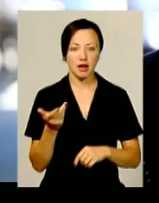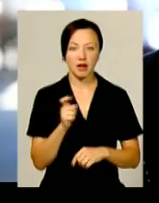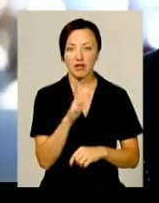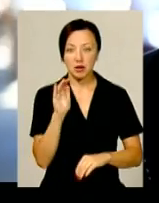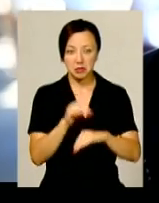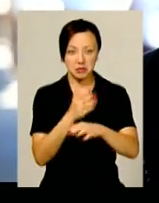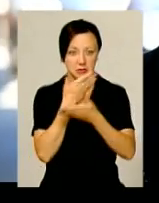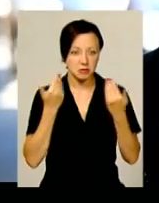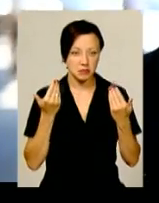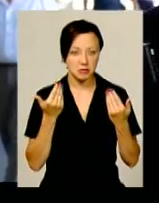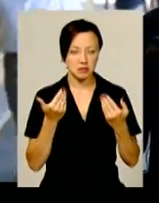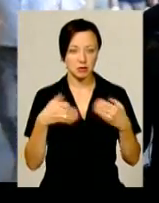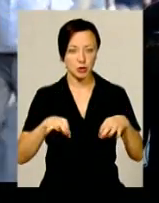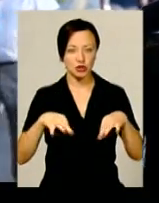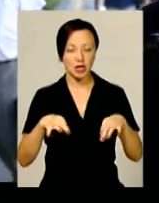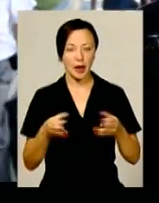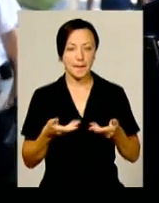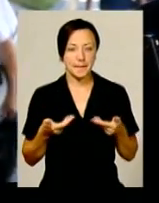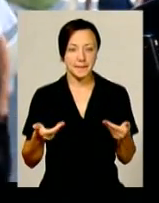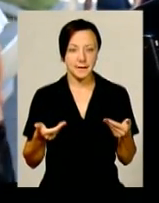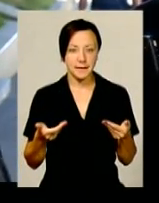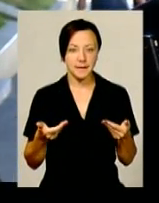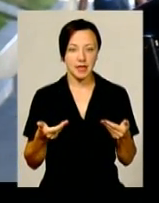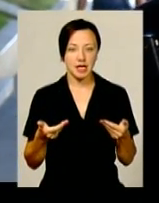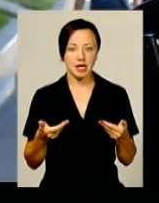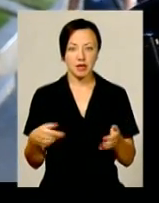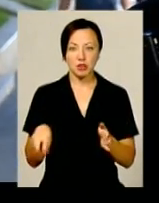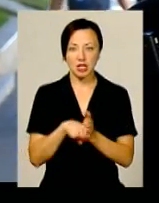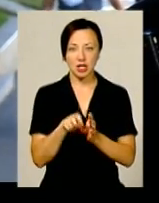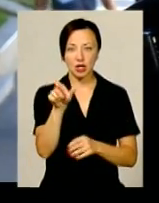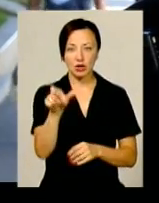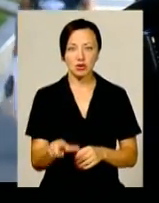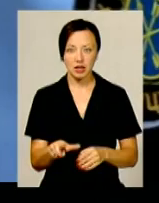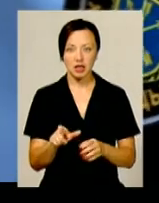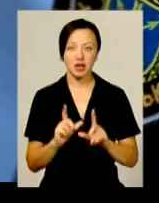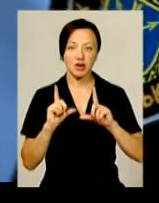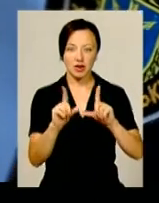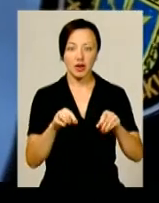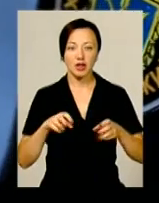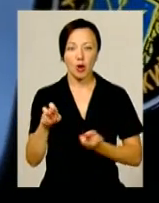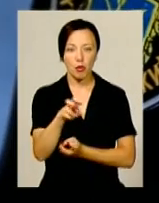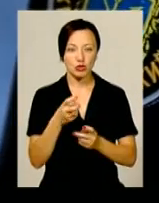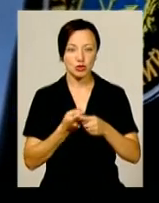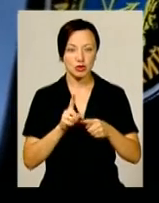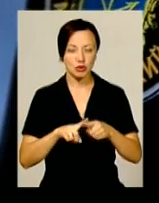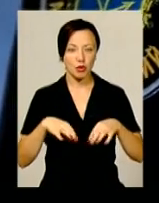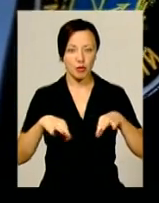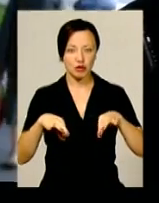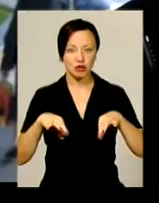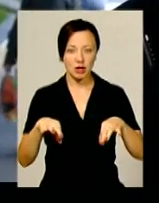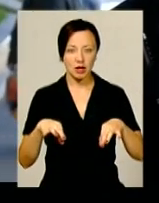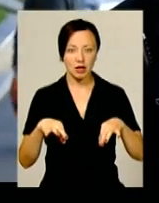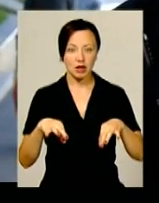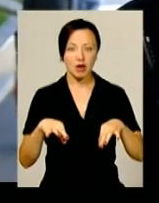виявив свою машину. Ми посадили заявника в свій транспортний засіб та вирішили на пошуки даного транспортного засобу, який